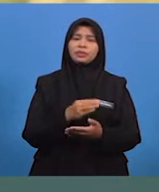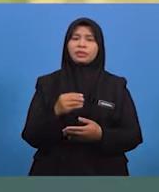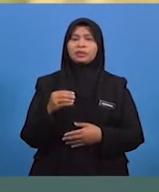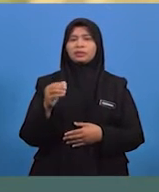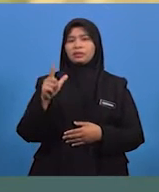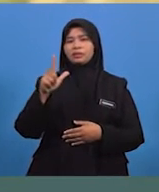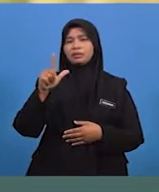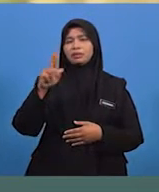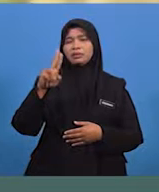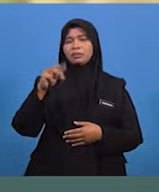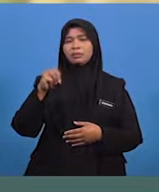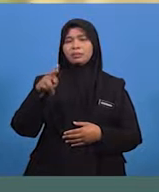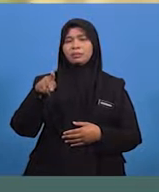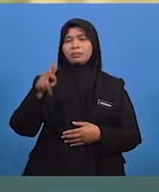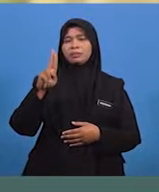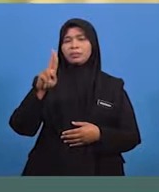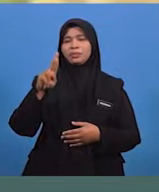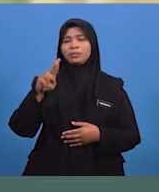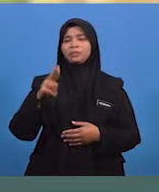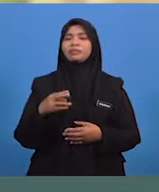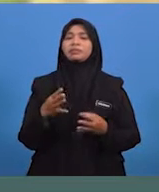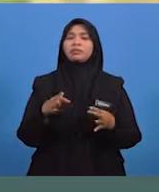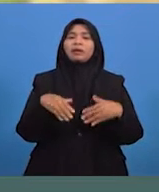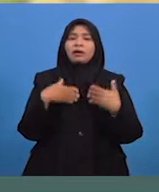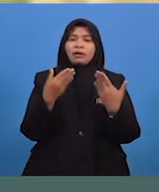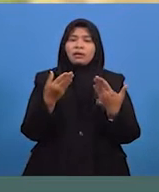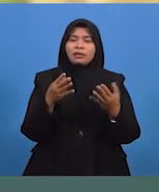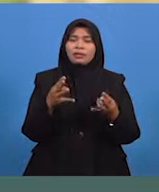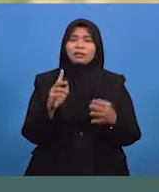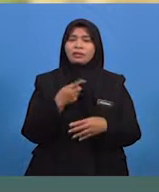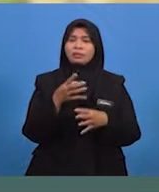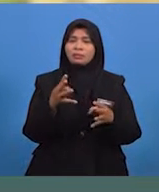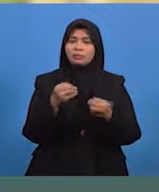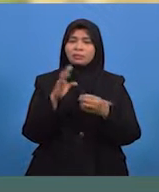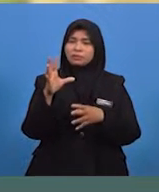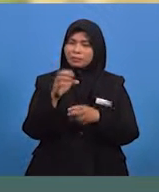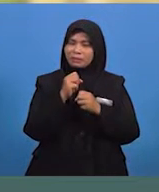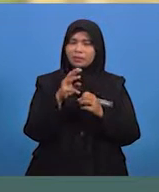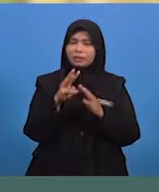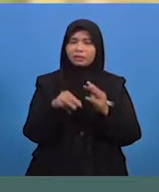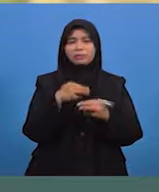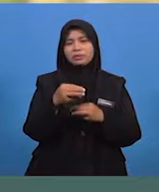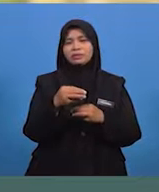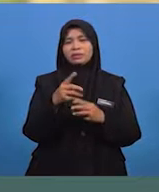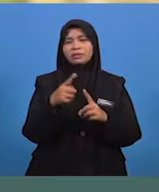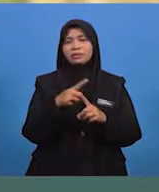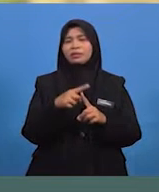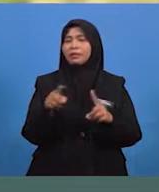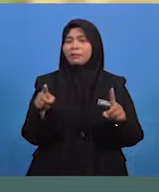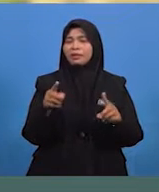Murid-murid, bagaimanakah kita hendak mencapai kemajuan tetapi pada masa yang sama